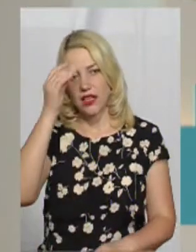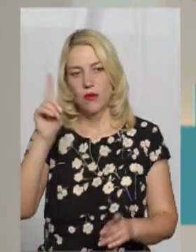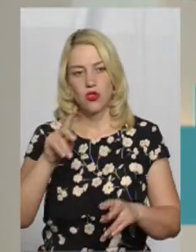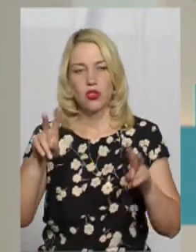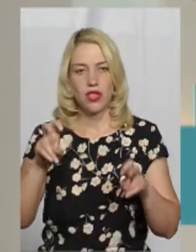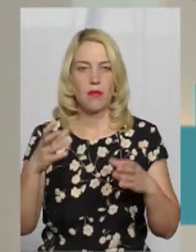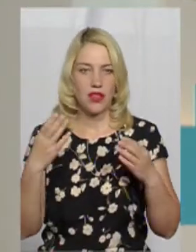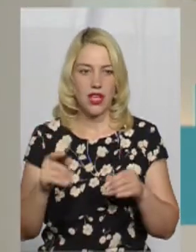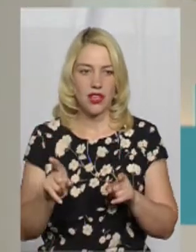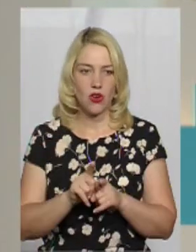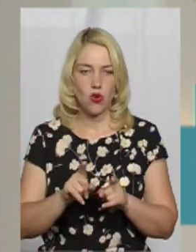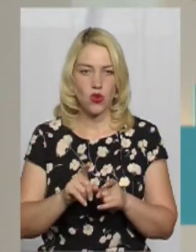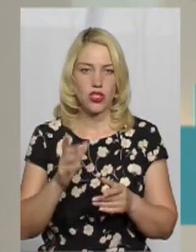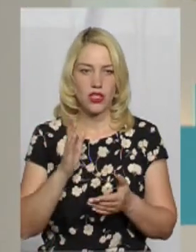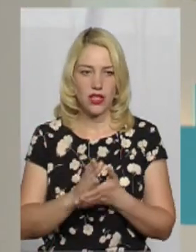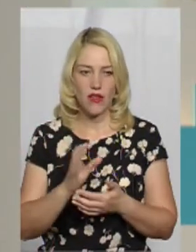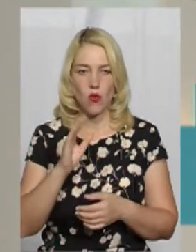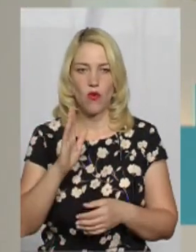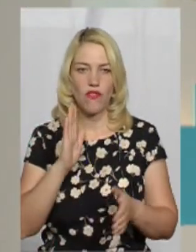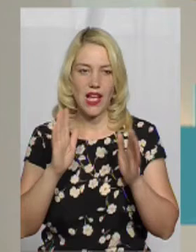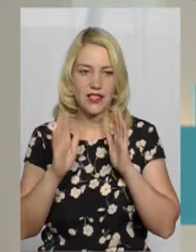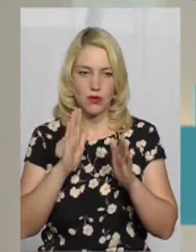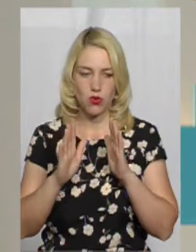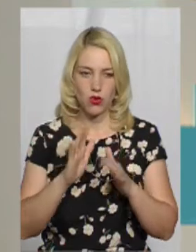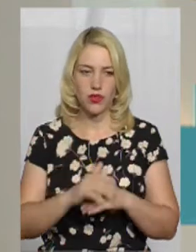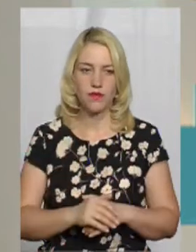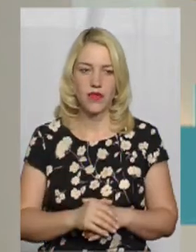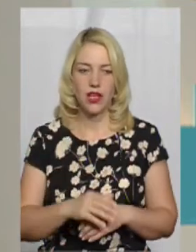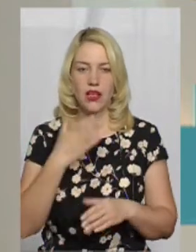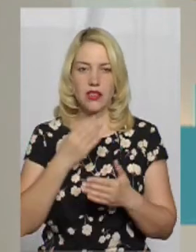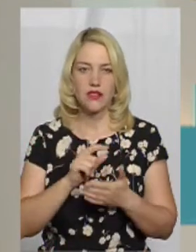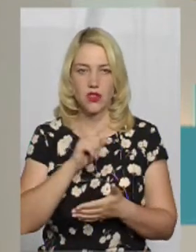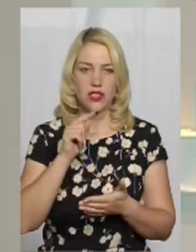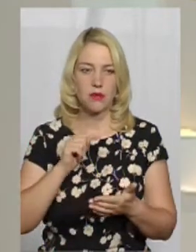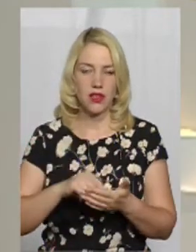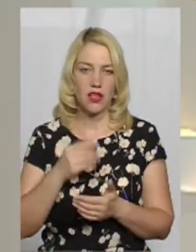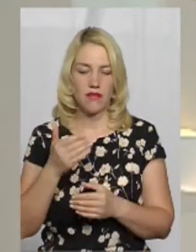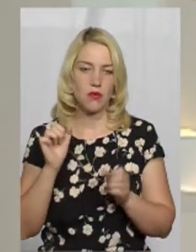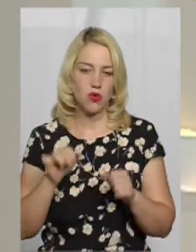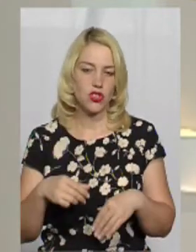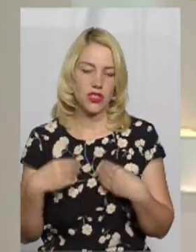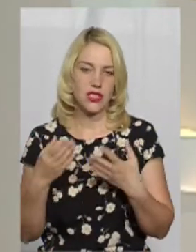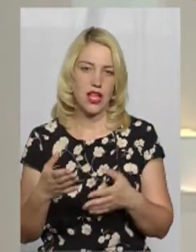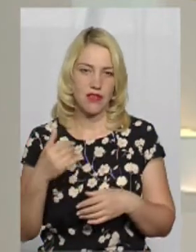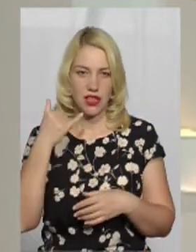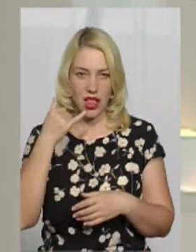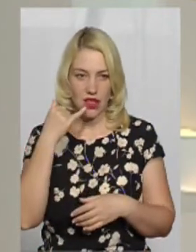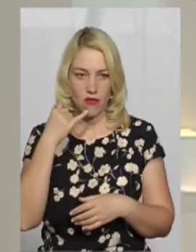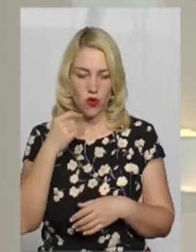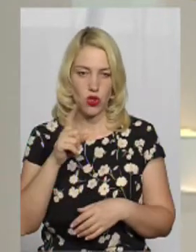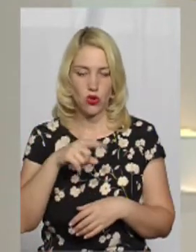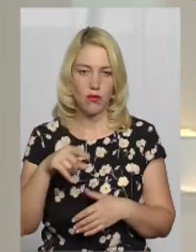дня транслюється також на нашій сторінці у Фейсбук. Свої запитання ви можете ставити телефоном,